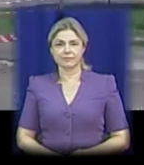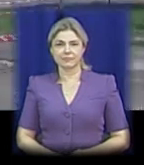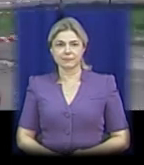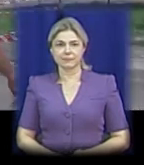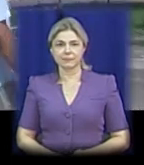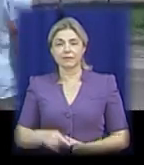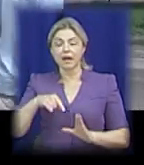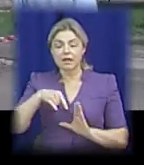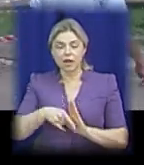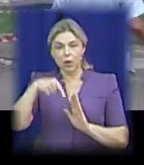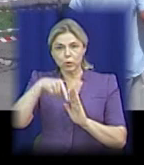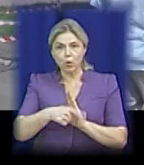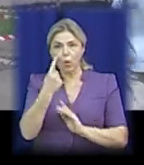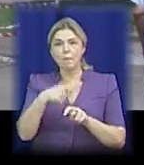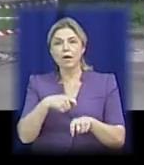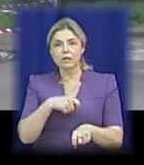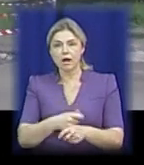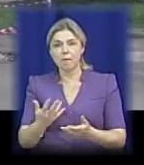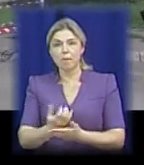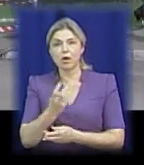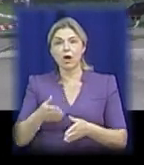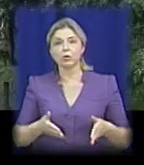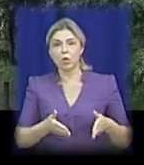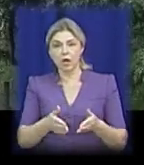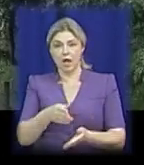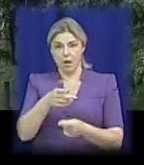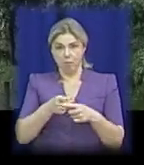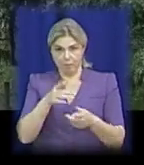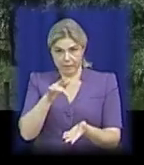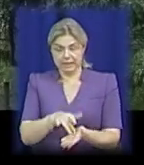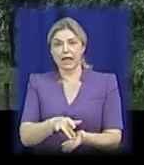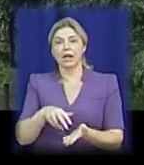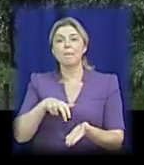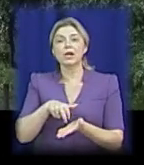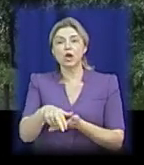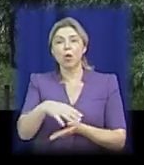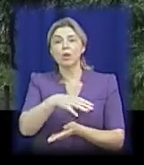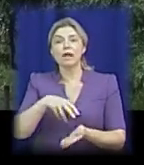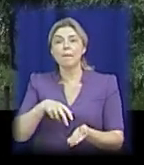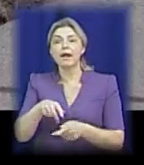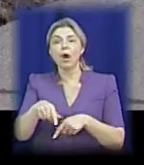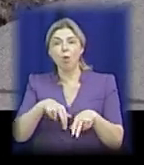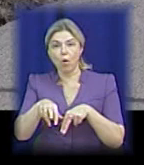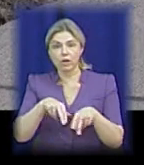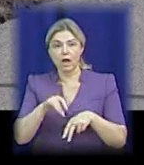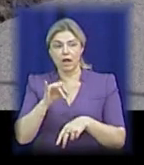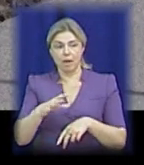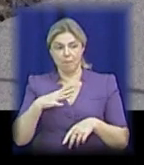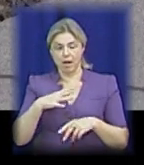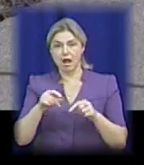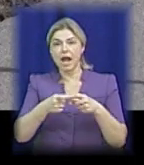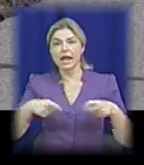Дірка глибиною 1 метр утворилася на дорозі посеред пішохідного переходу. Патрульні обгородили провалля попереджувальною стрічкою.